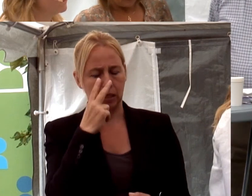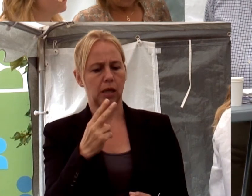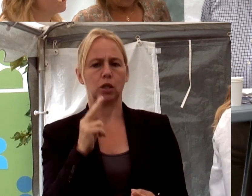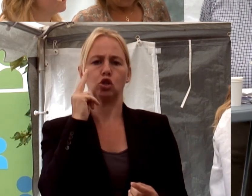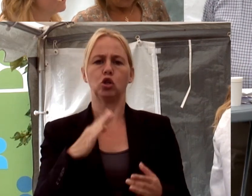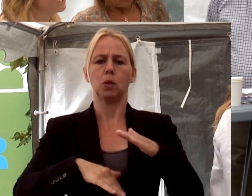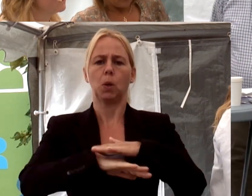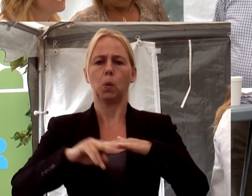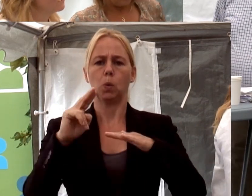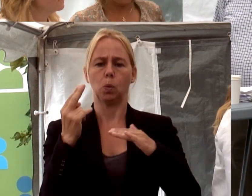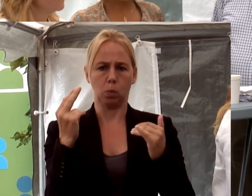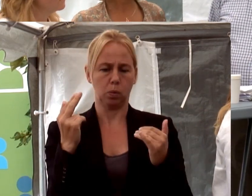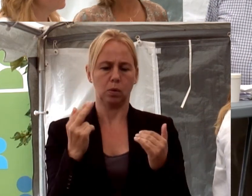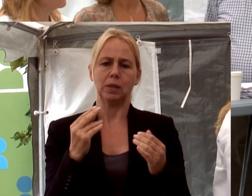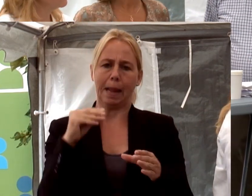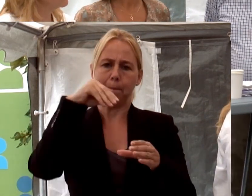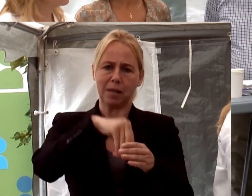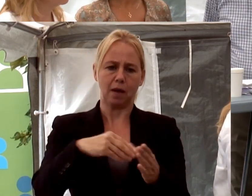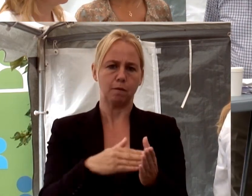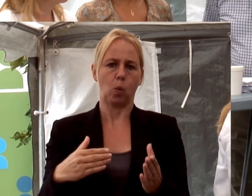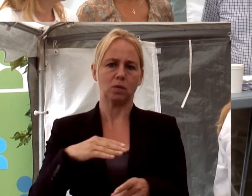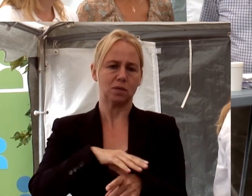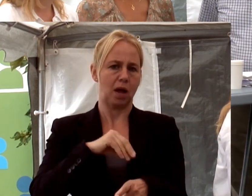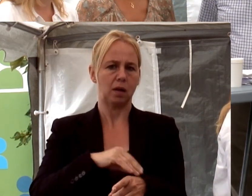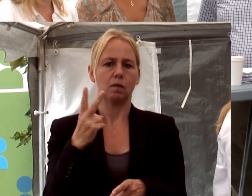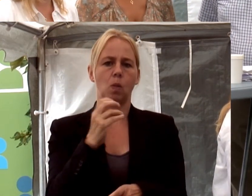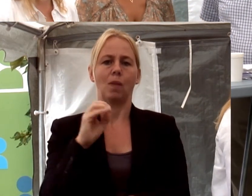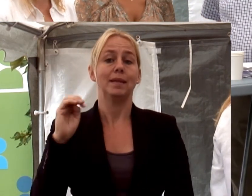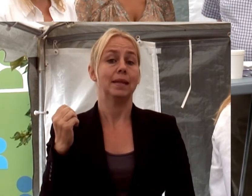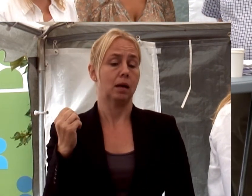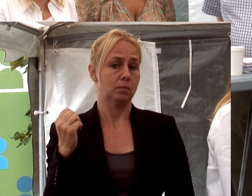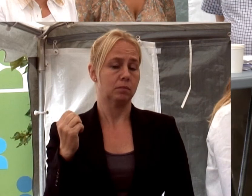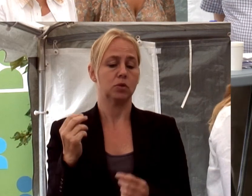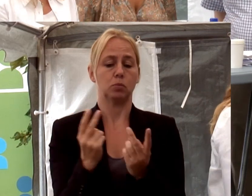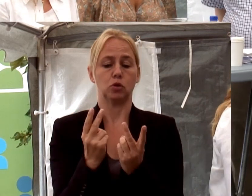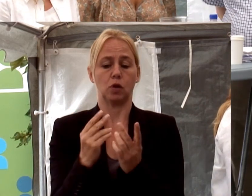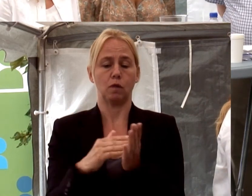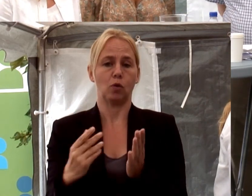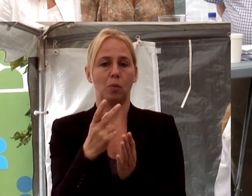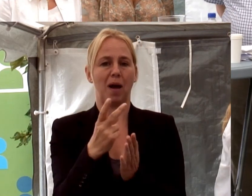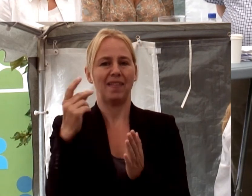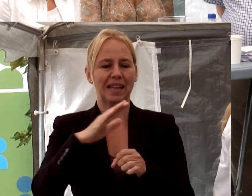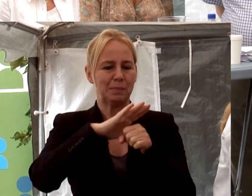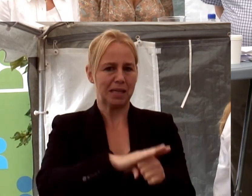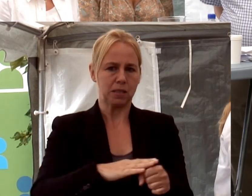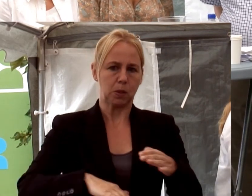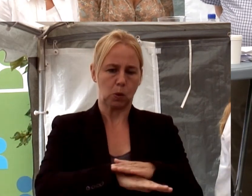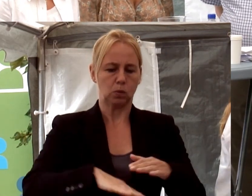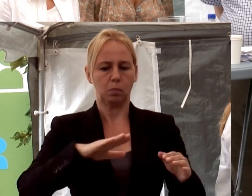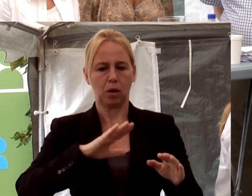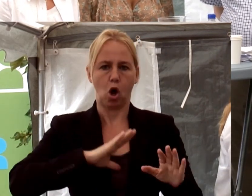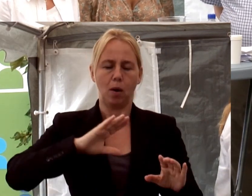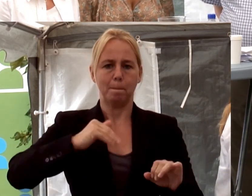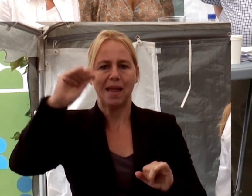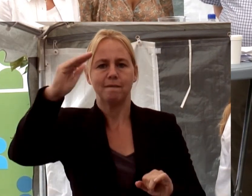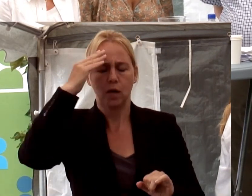grund så tillvida att den implementerades av Sverige först 2009. Så till skillnad från de andra diskrimineringsgrunderna där vi har längre